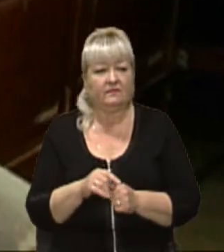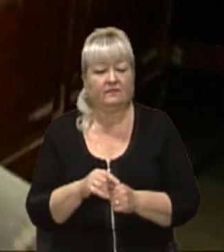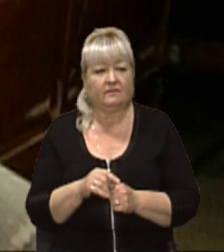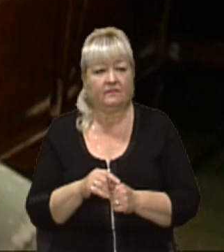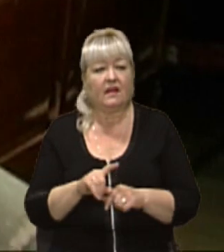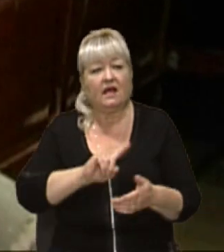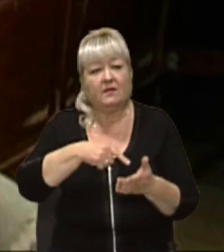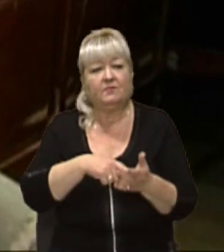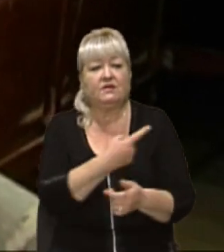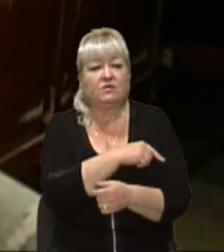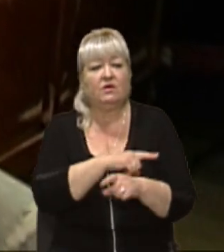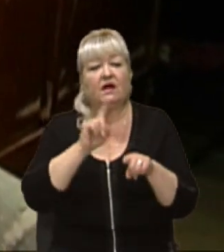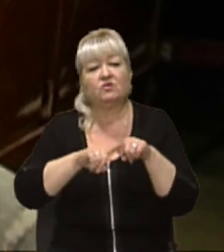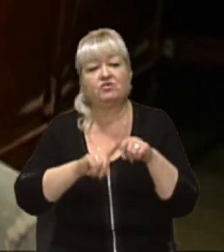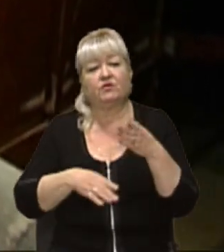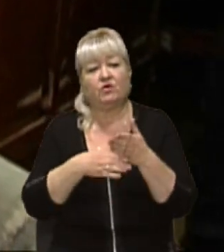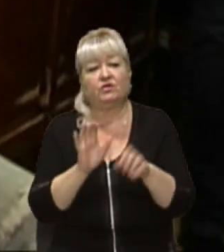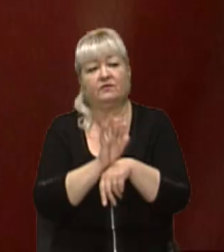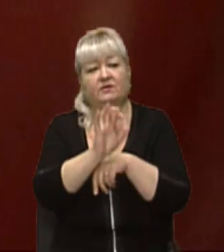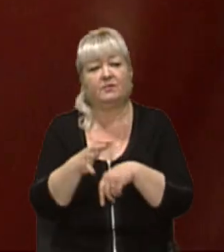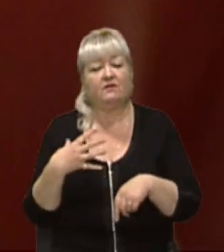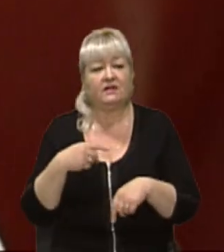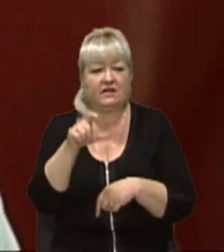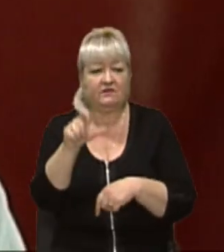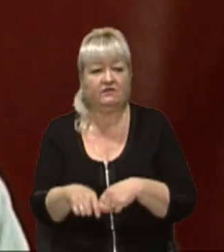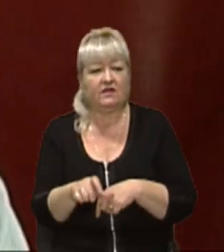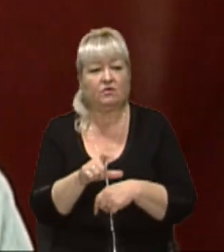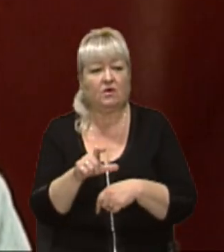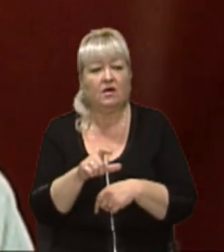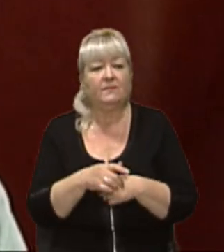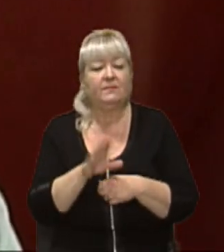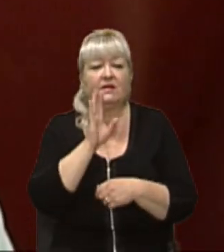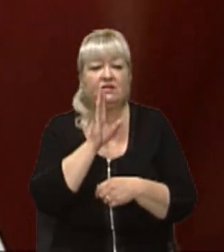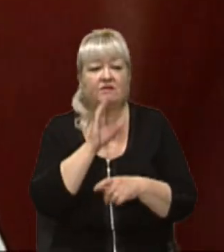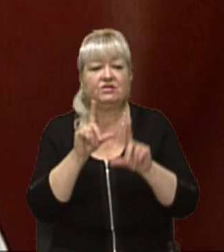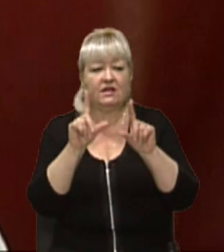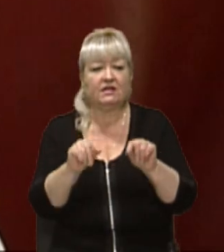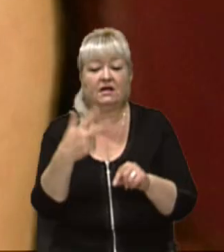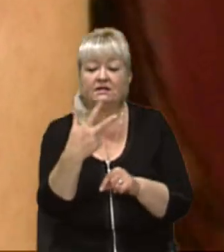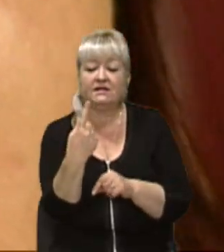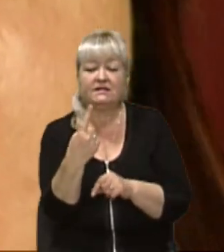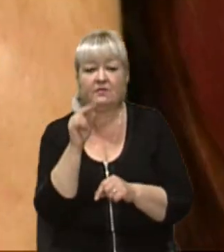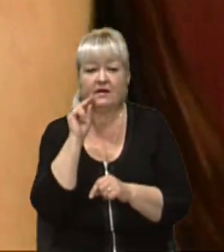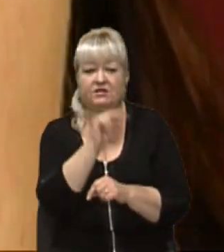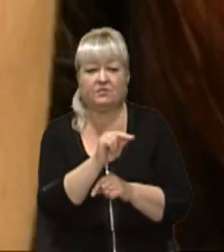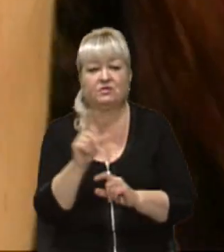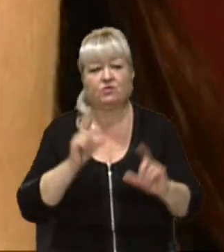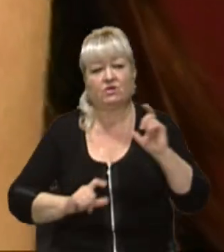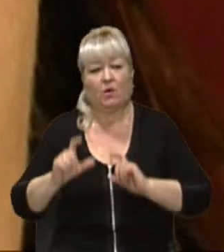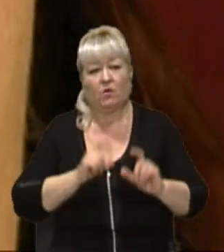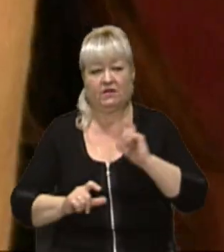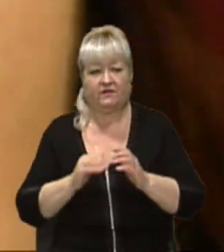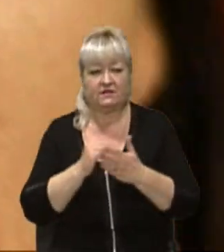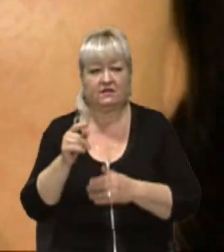В міську лікарню швидкої допомоги доправили львів'янку Тетяну Сотнікову. Дівчина їхала в 31 маршрутці в університет.